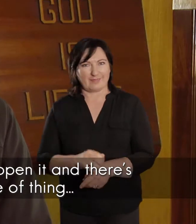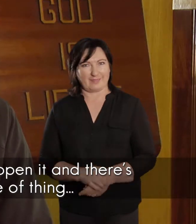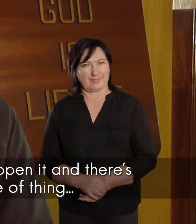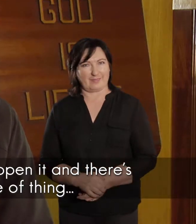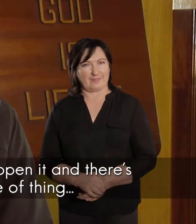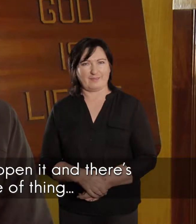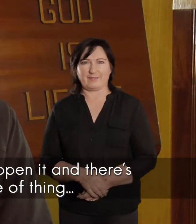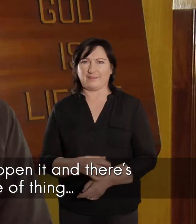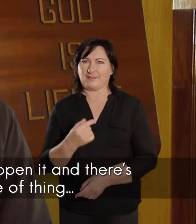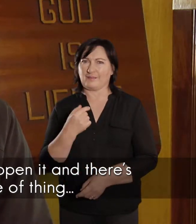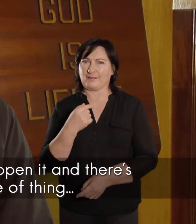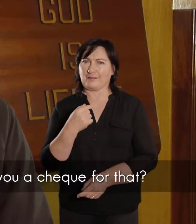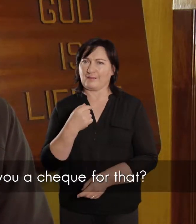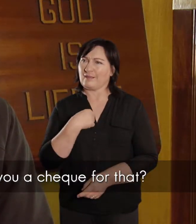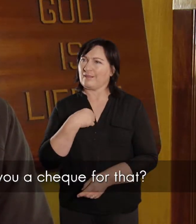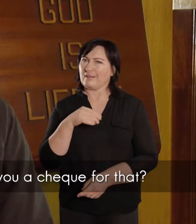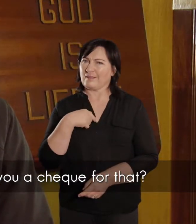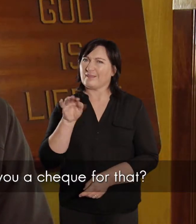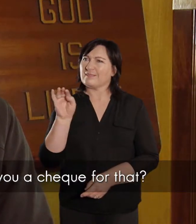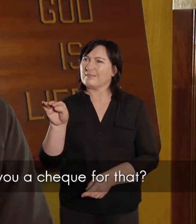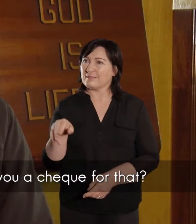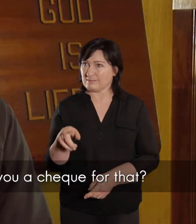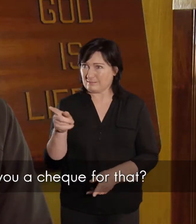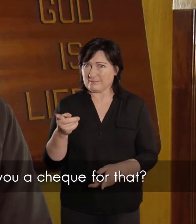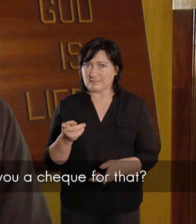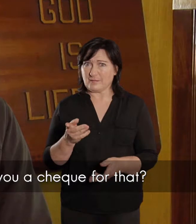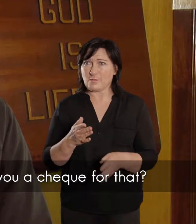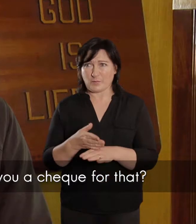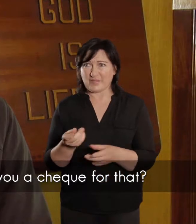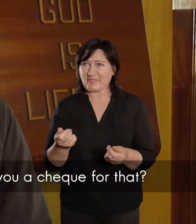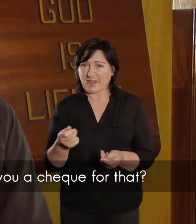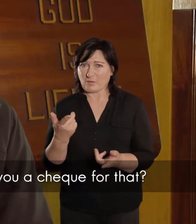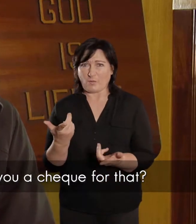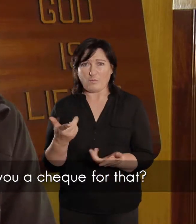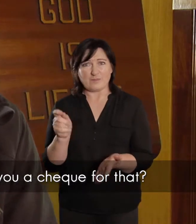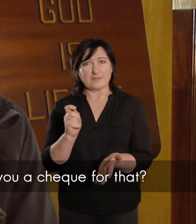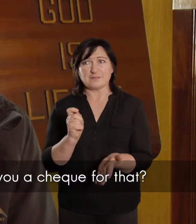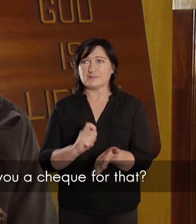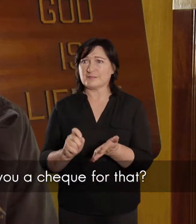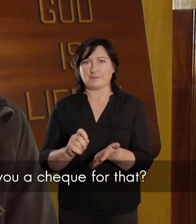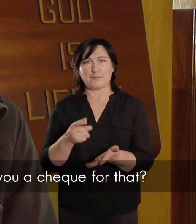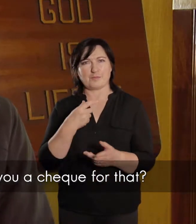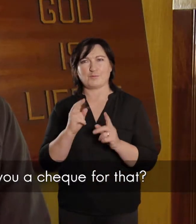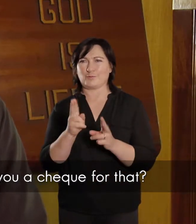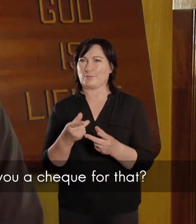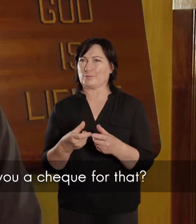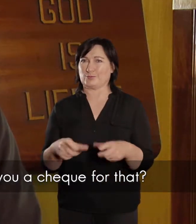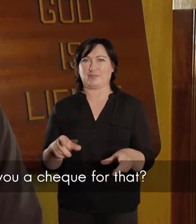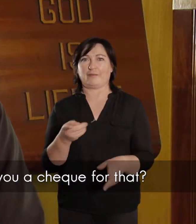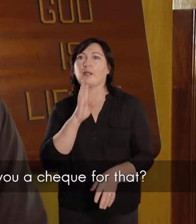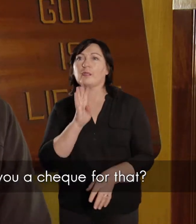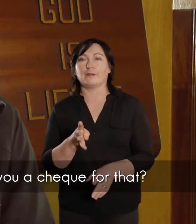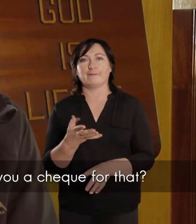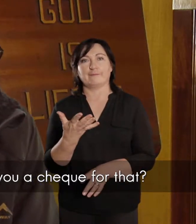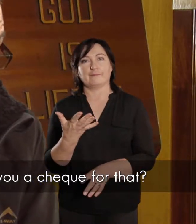sê ek, soort van goed. Dan, dan jy vir jouself, dan vraag ek, vond, as dit nog die moedte werd, as